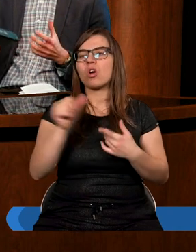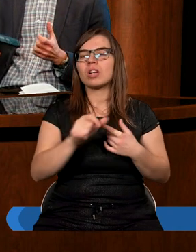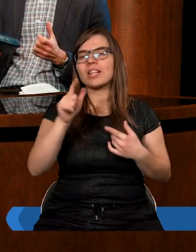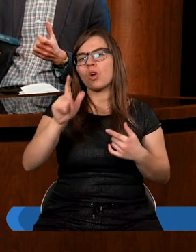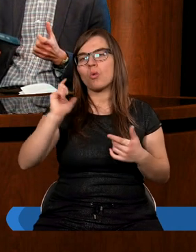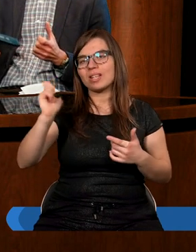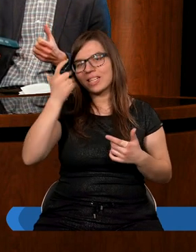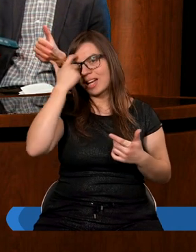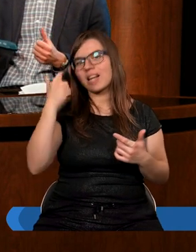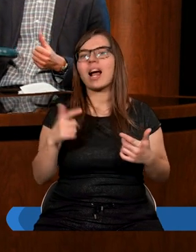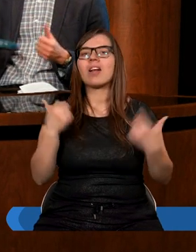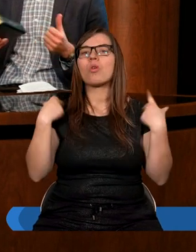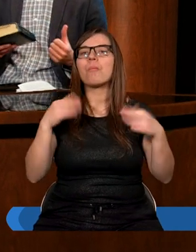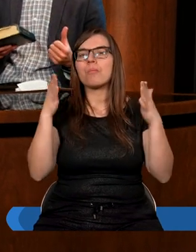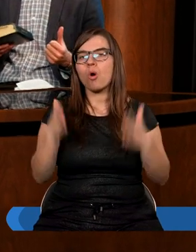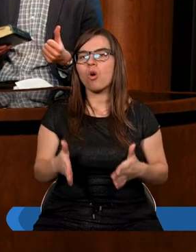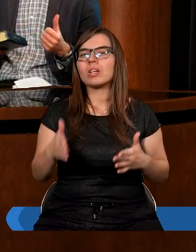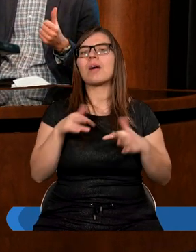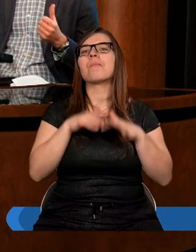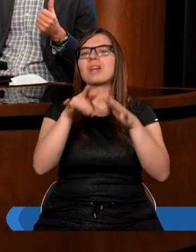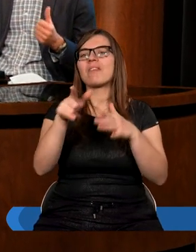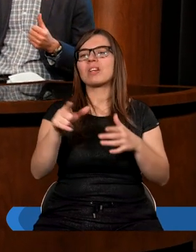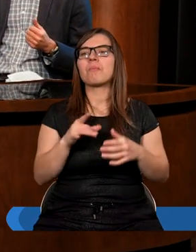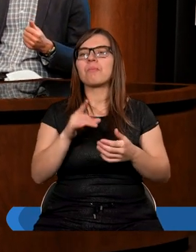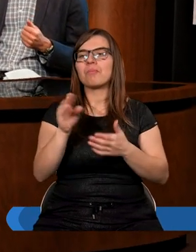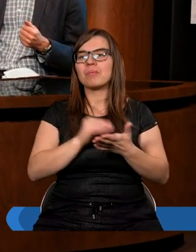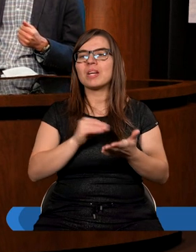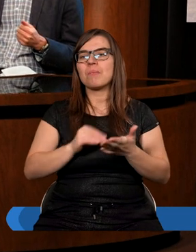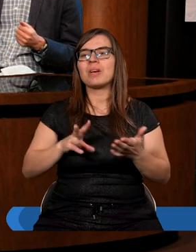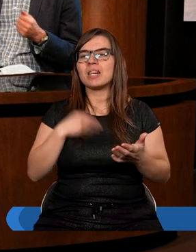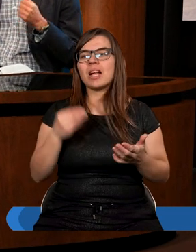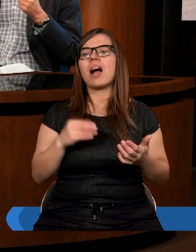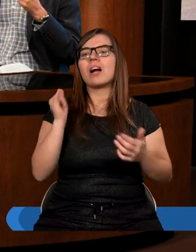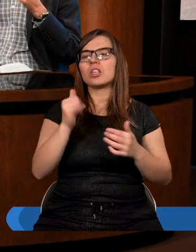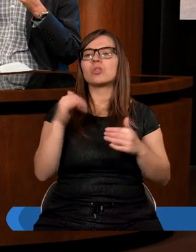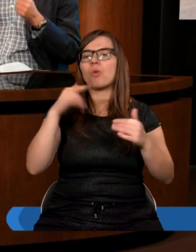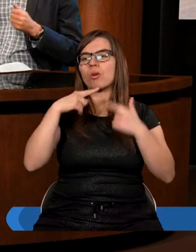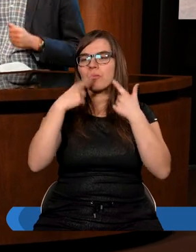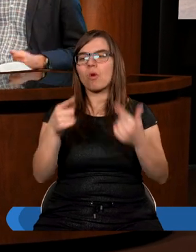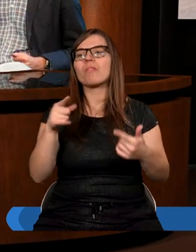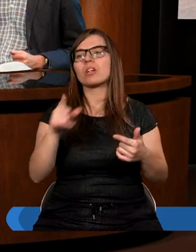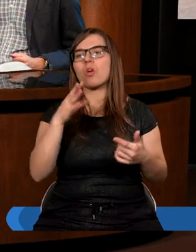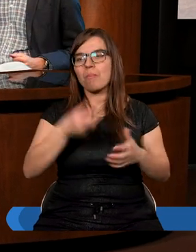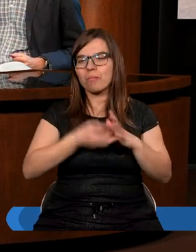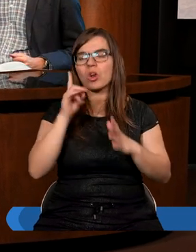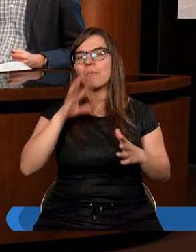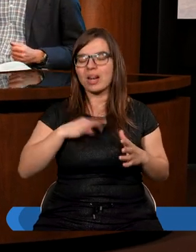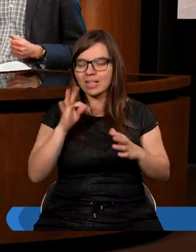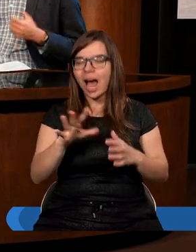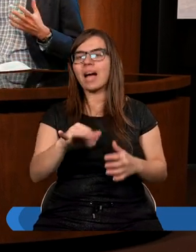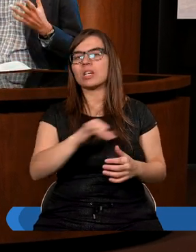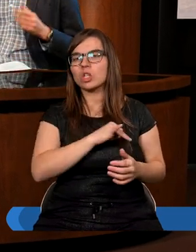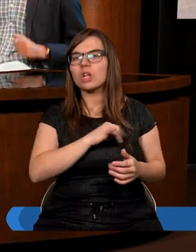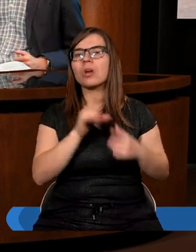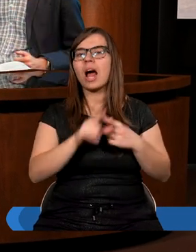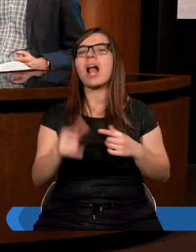centralną postacią, bo nie dość, że dzięki Jego przelanej krwi możemy przyjść do Boga i powiedzieć tak Panie, ja zgrzeszyłem, ale